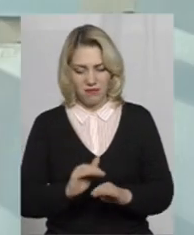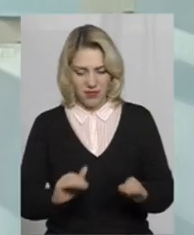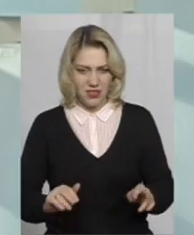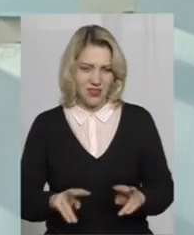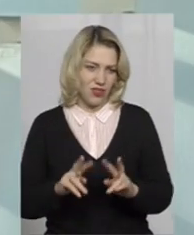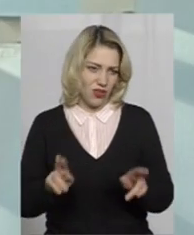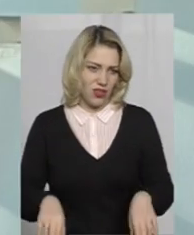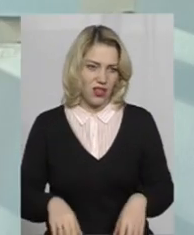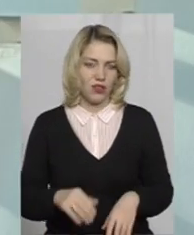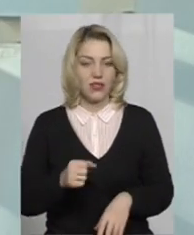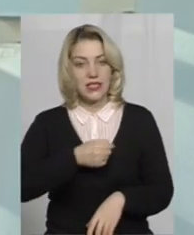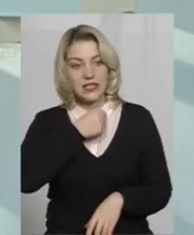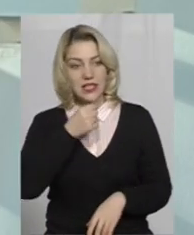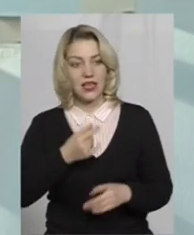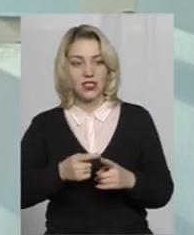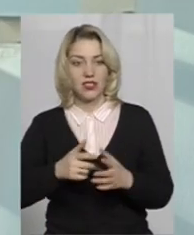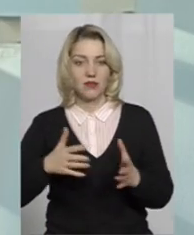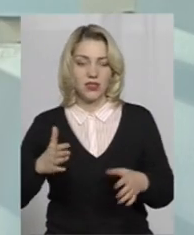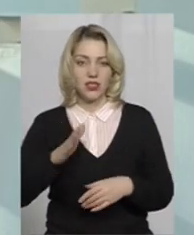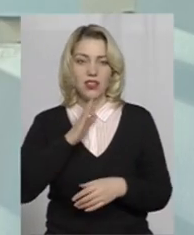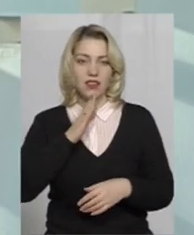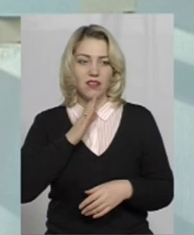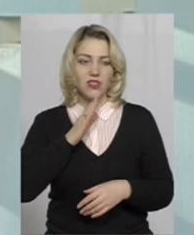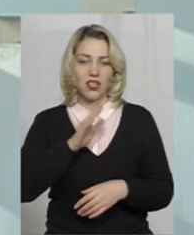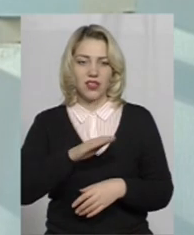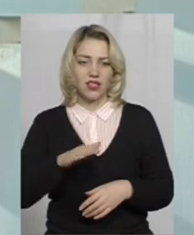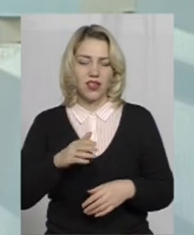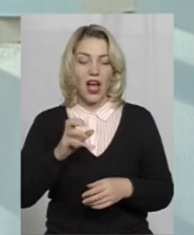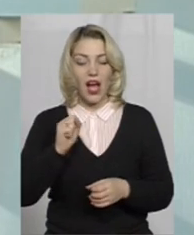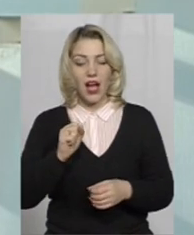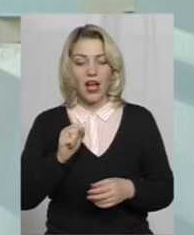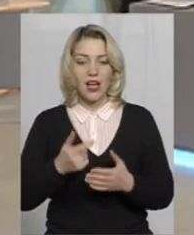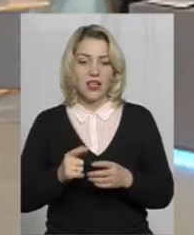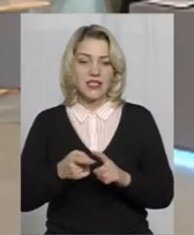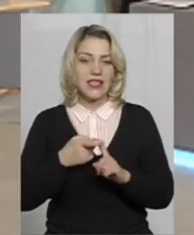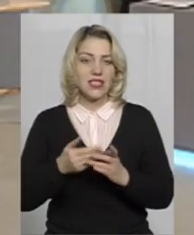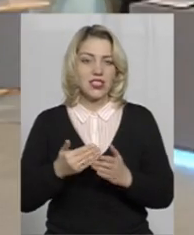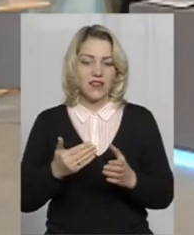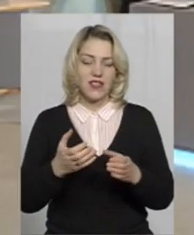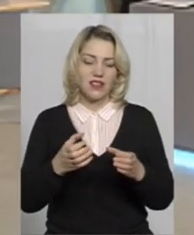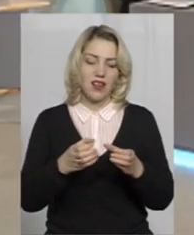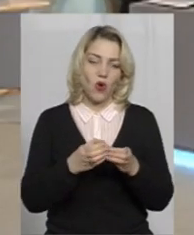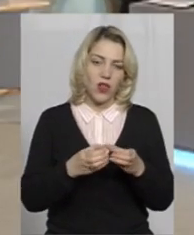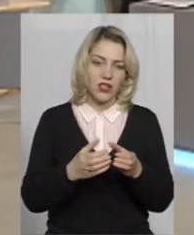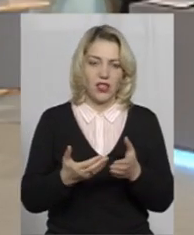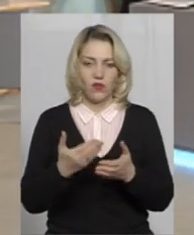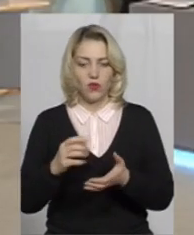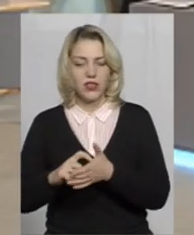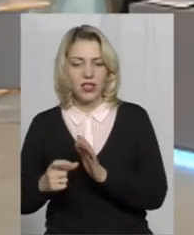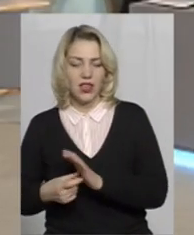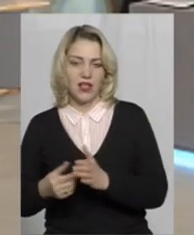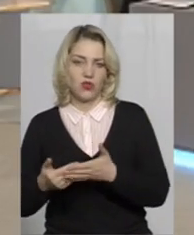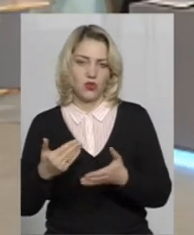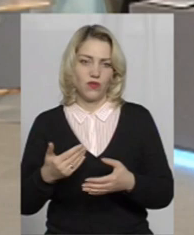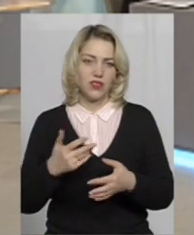однаково. Старші, це в основному дівчата була кутіша, але в залежності від класу, від колективу, від настрою по